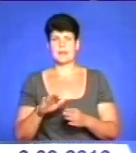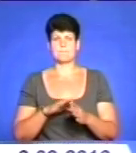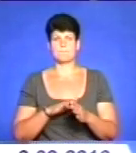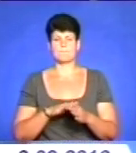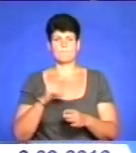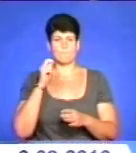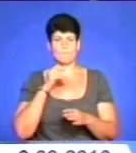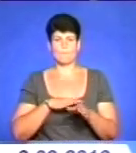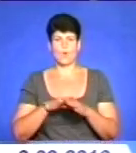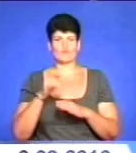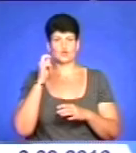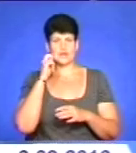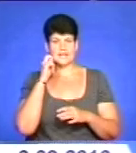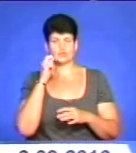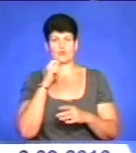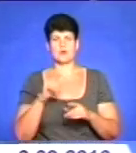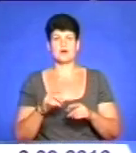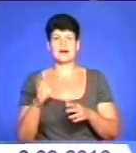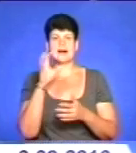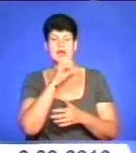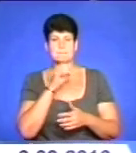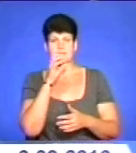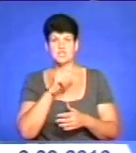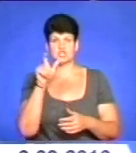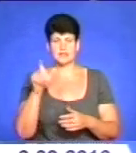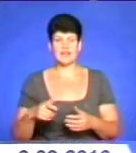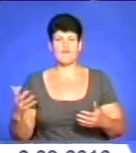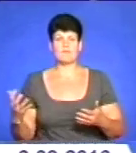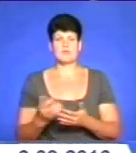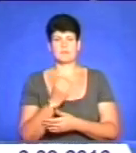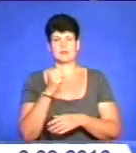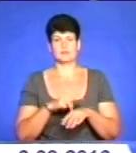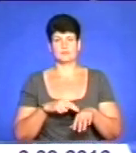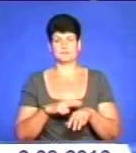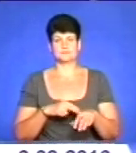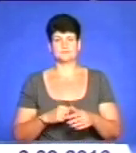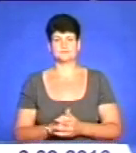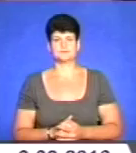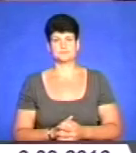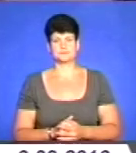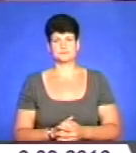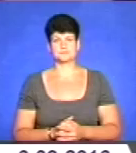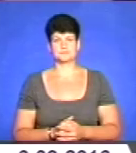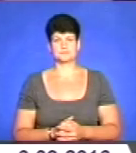впіймали тернопільські правоохоронці. Подробиці у сюжеті сектору комунікації Головного управління Національної поліції в області.